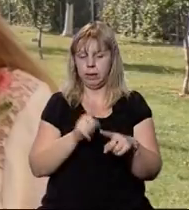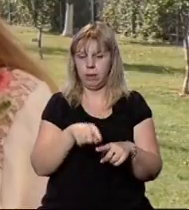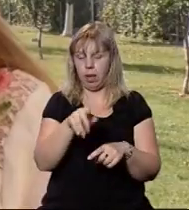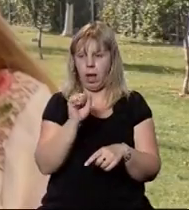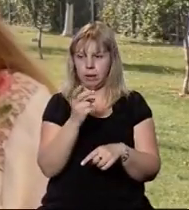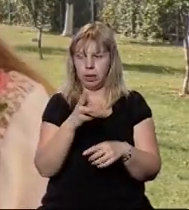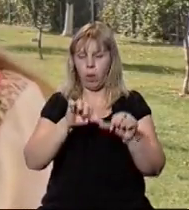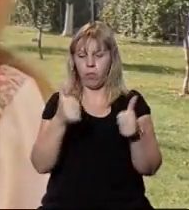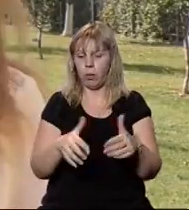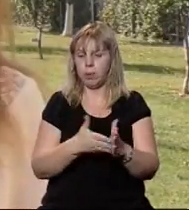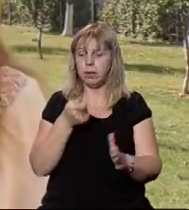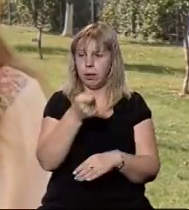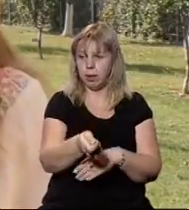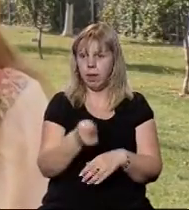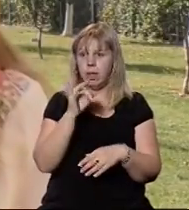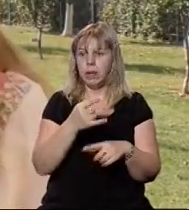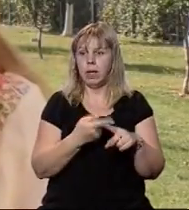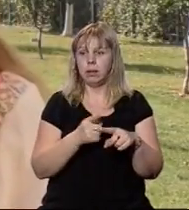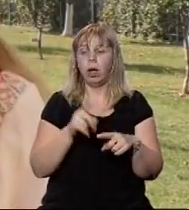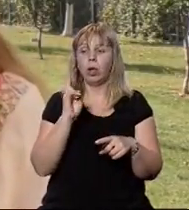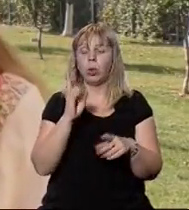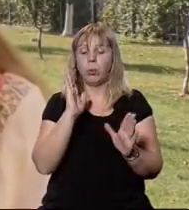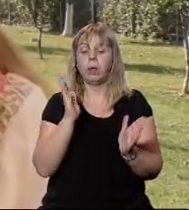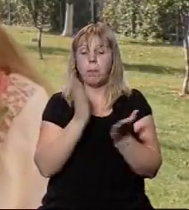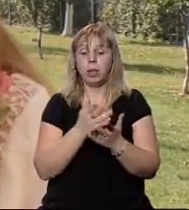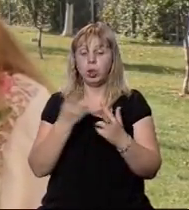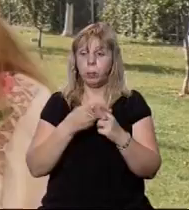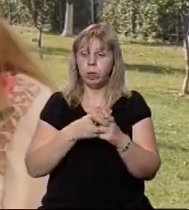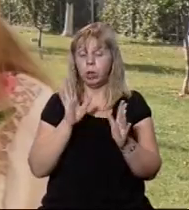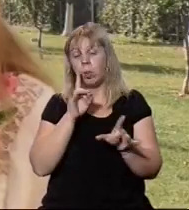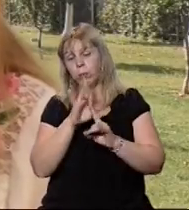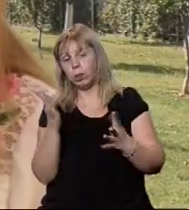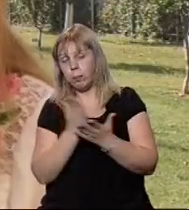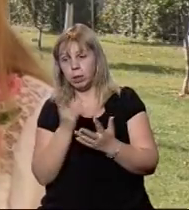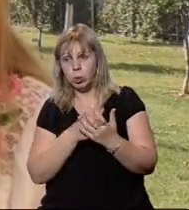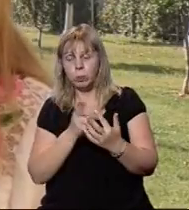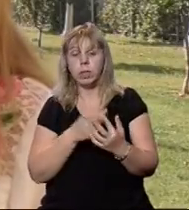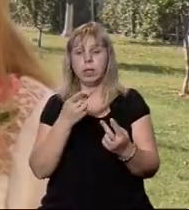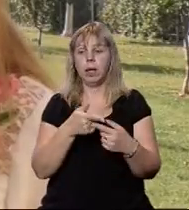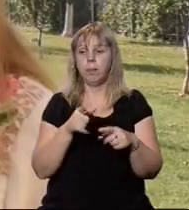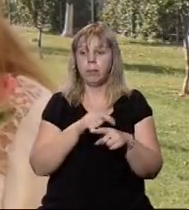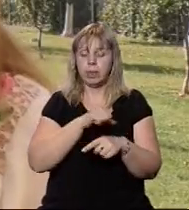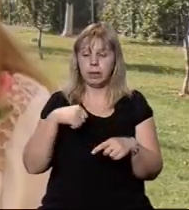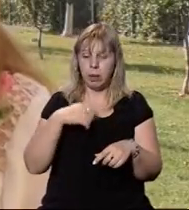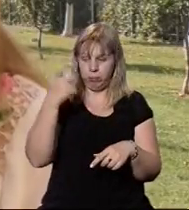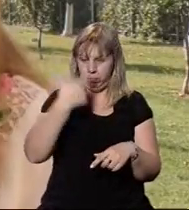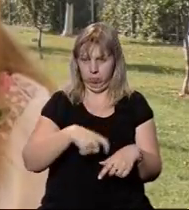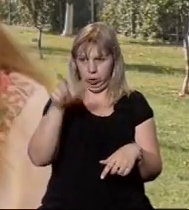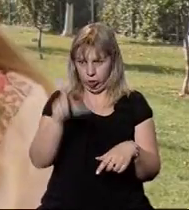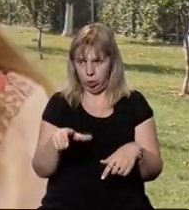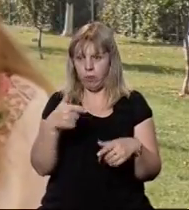акцією, оформити заяву. Є цей, тому що хто буде мати субсидію, хто не буде мати субсидію. Наразі ні сам споживач,